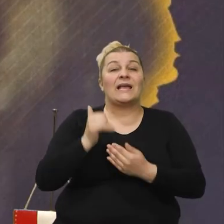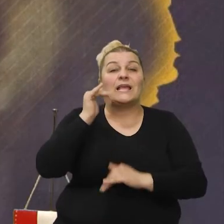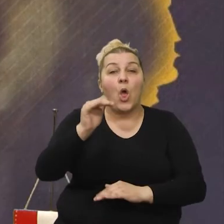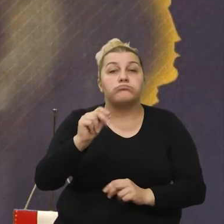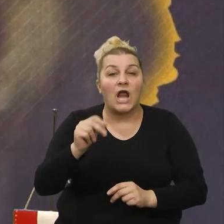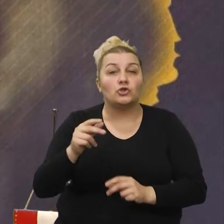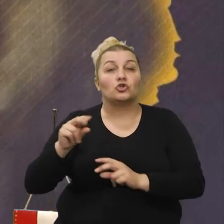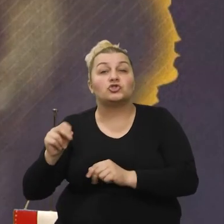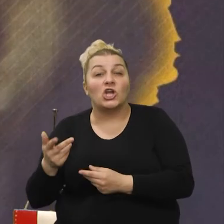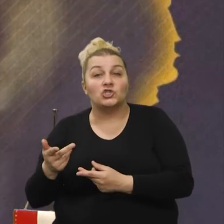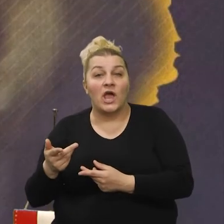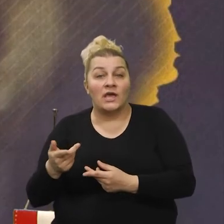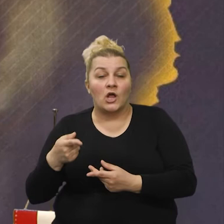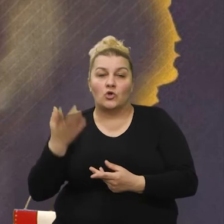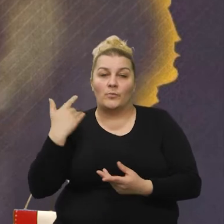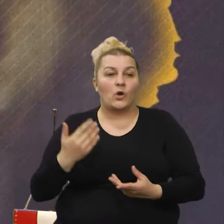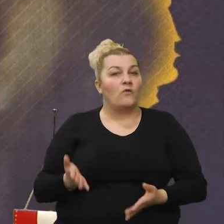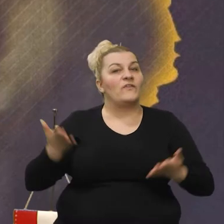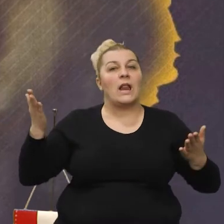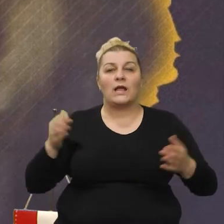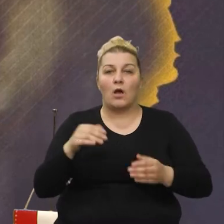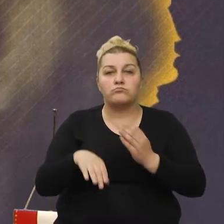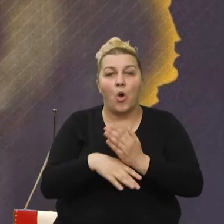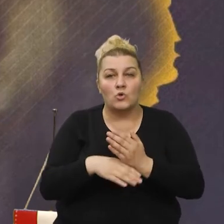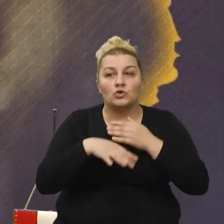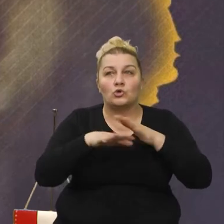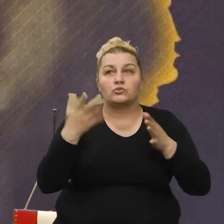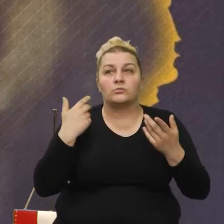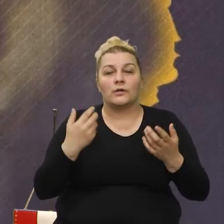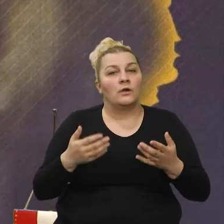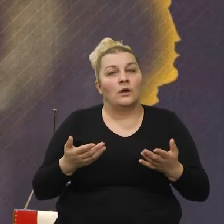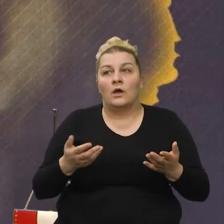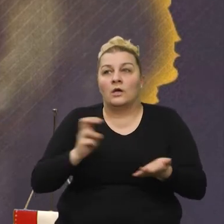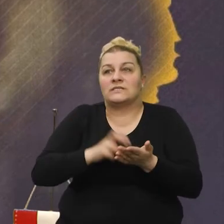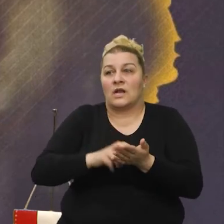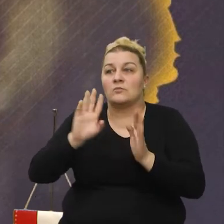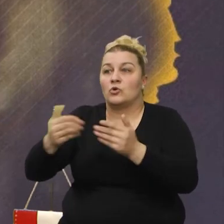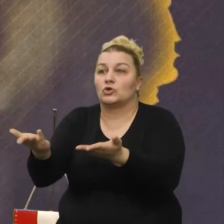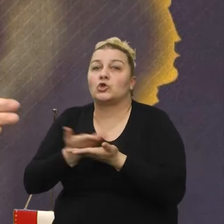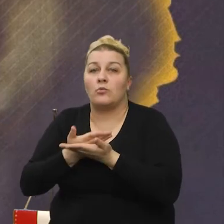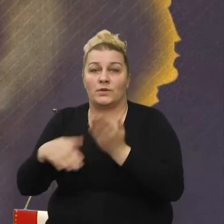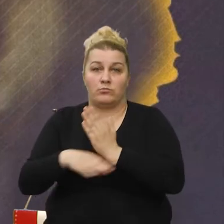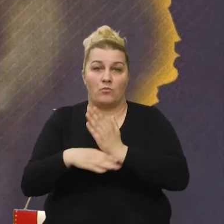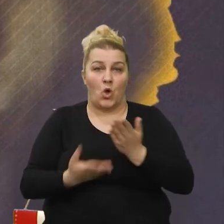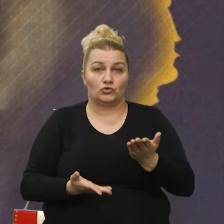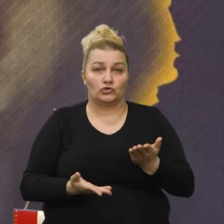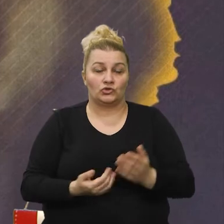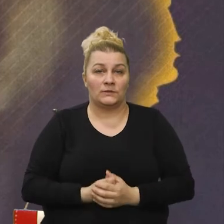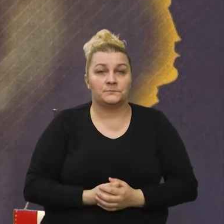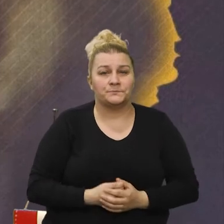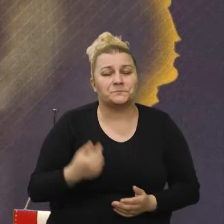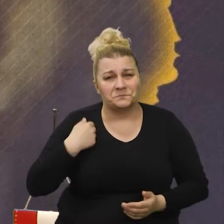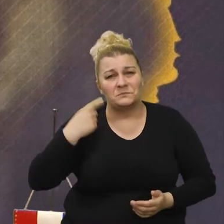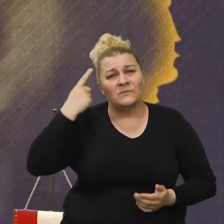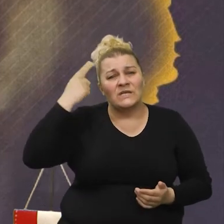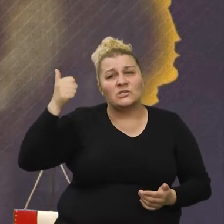kilo šećera, to su bile velike pomoći. Ljudi su bili sretni da imaju gdje doći i dobiti taj komad. Svićan se je